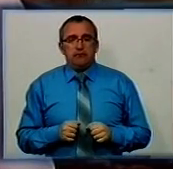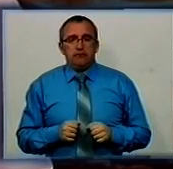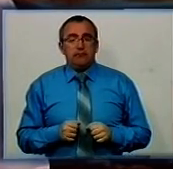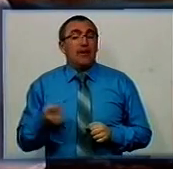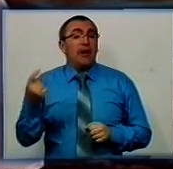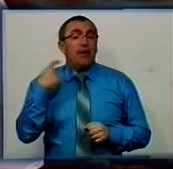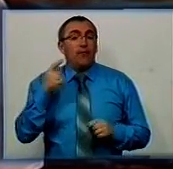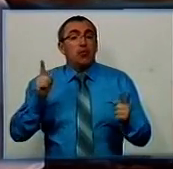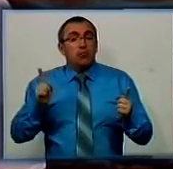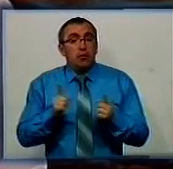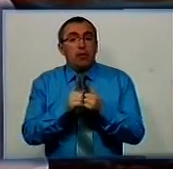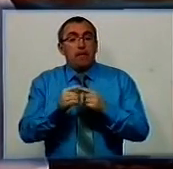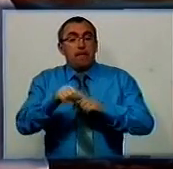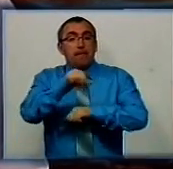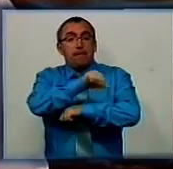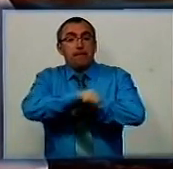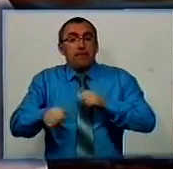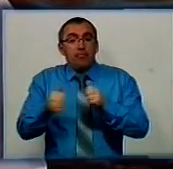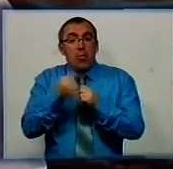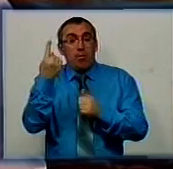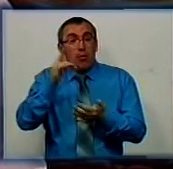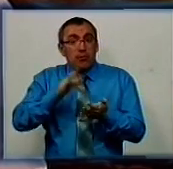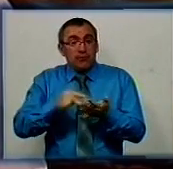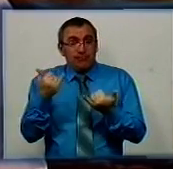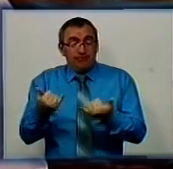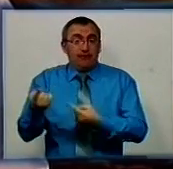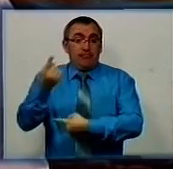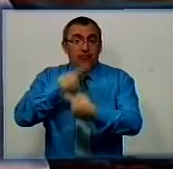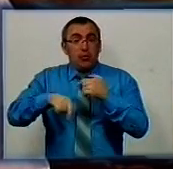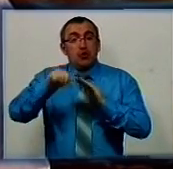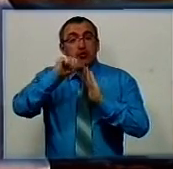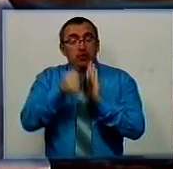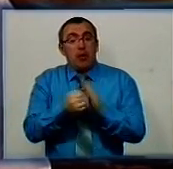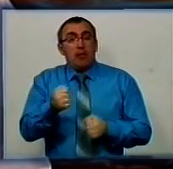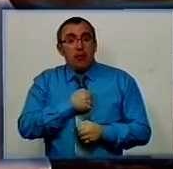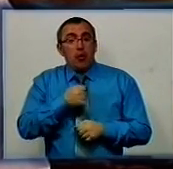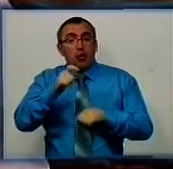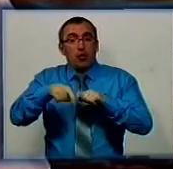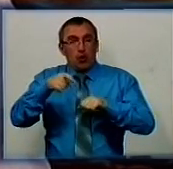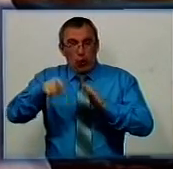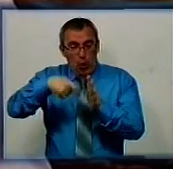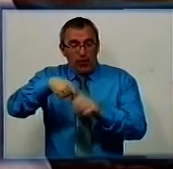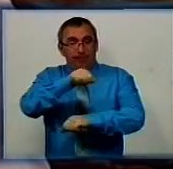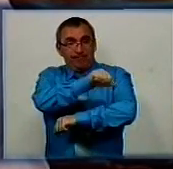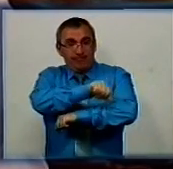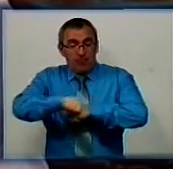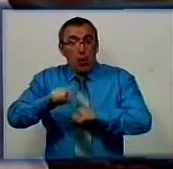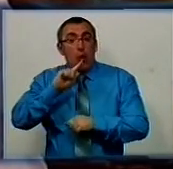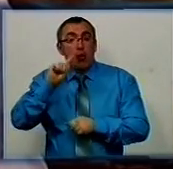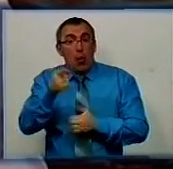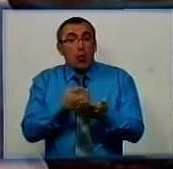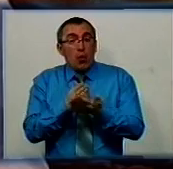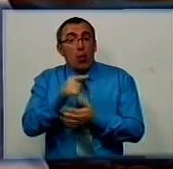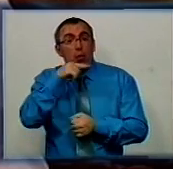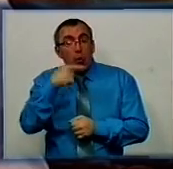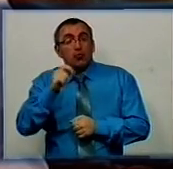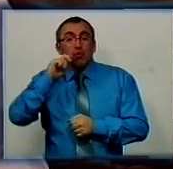Кірвоград зустрів прикордонників. Сьогодні до обласного центру повернулися 16-ро бійців Донецького прикордонного загону. Після року служби на українсько